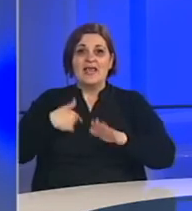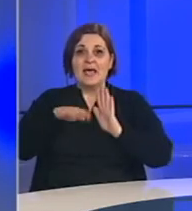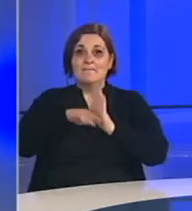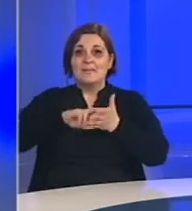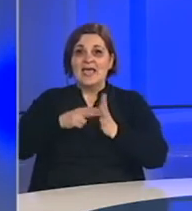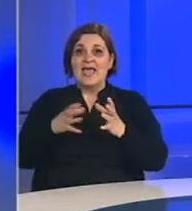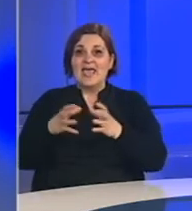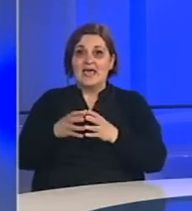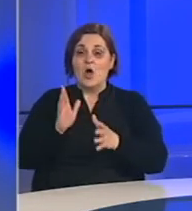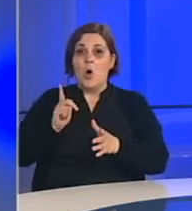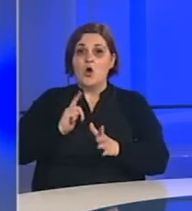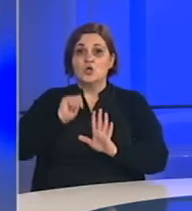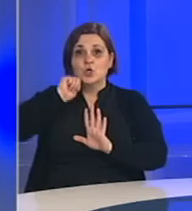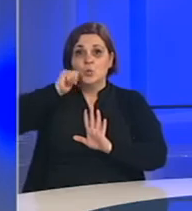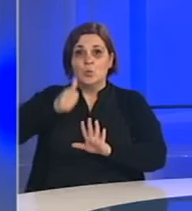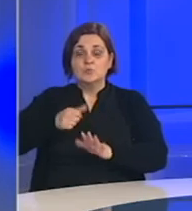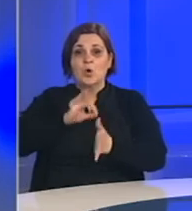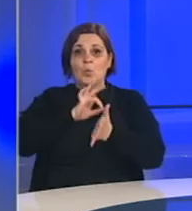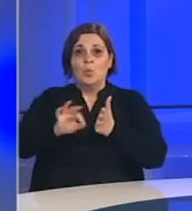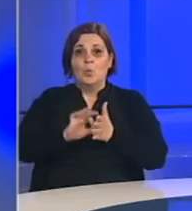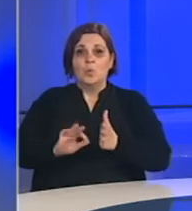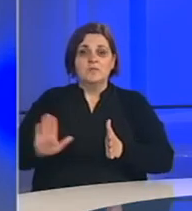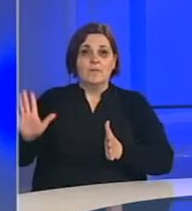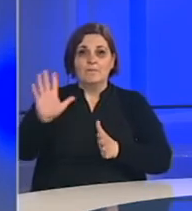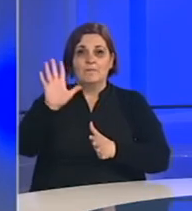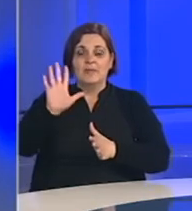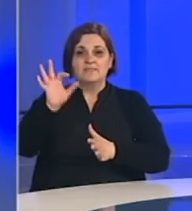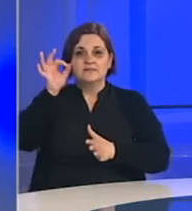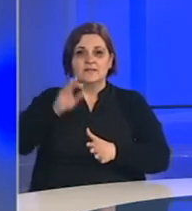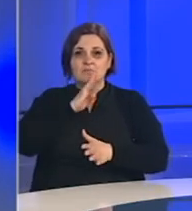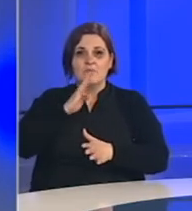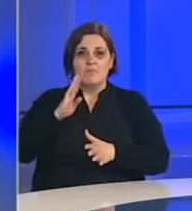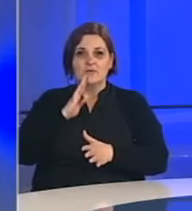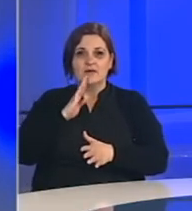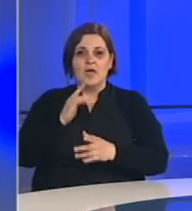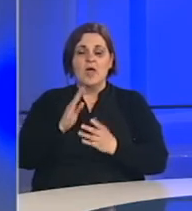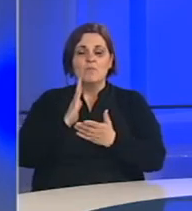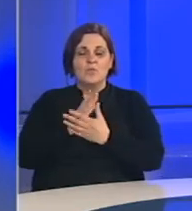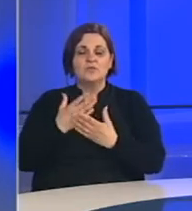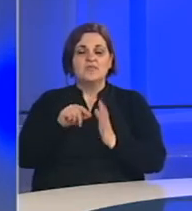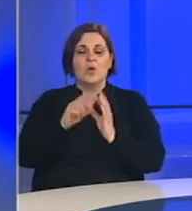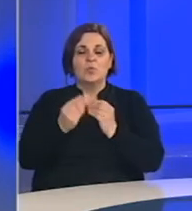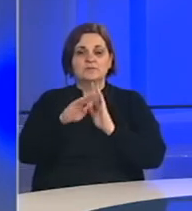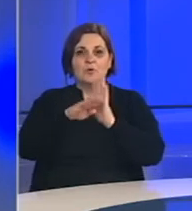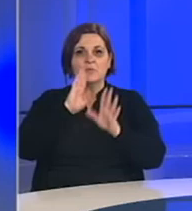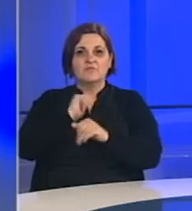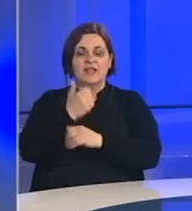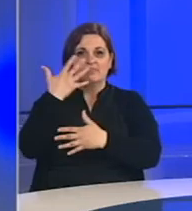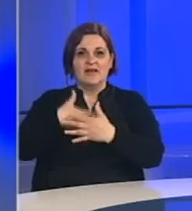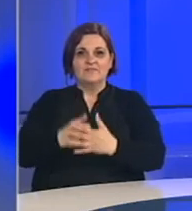programsko-tenička ekipa očekuje vas i sutra u terminu od 17 sati. Ostanite uz program BHT1.